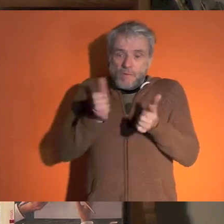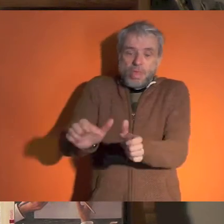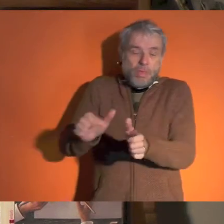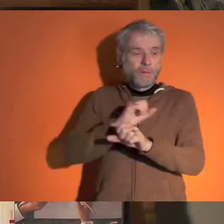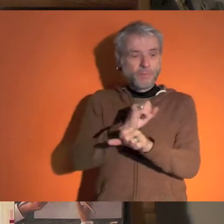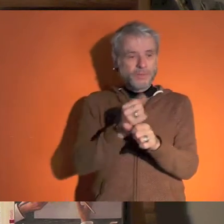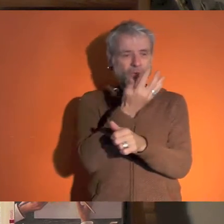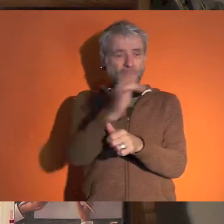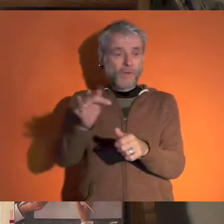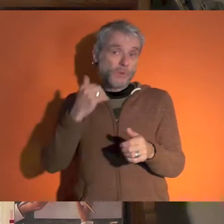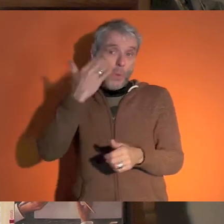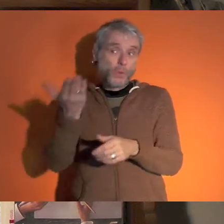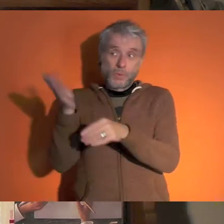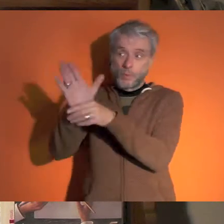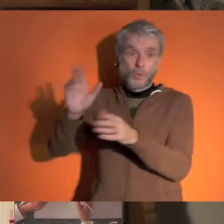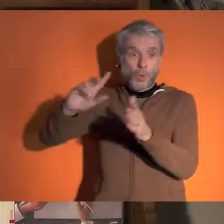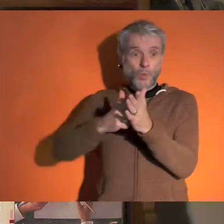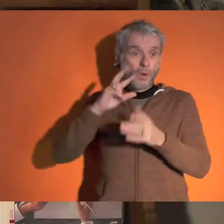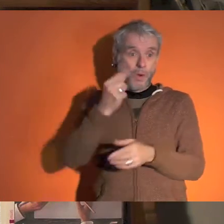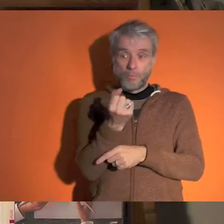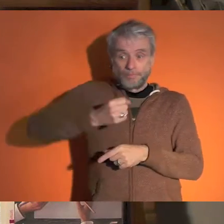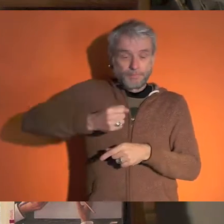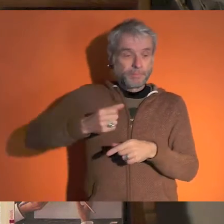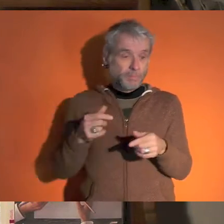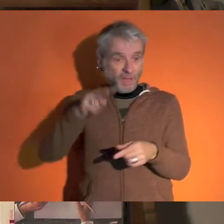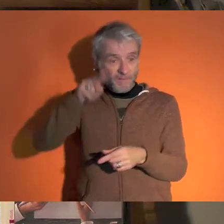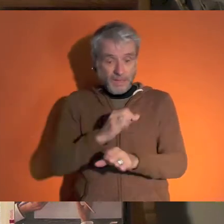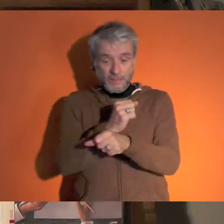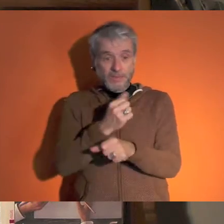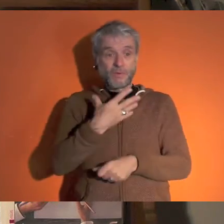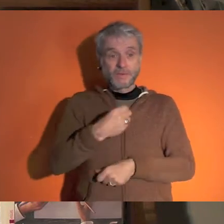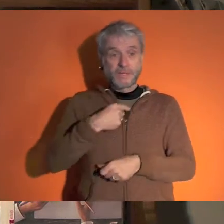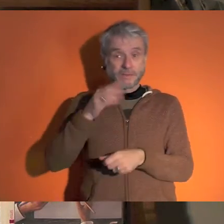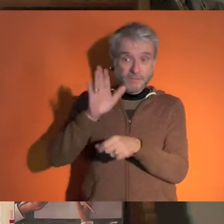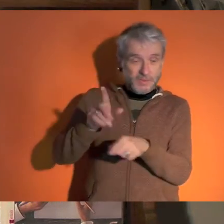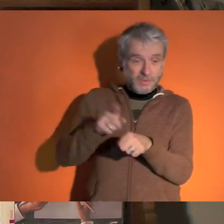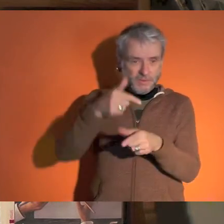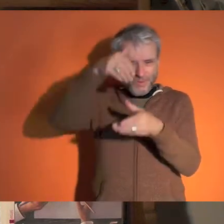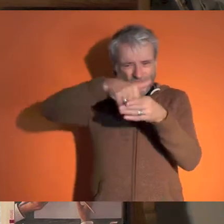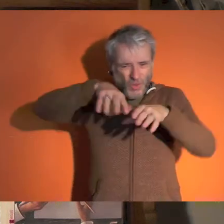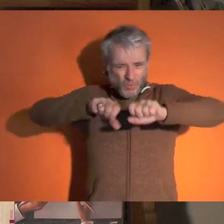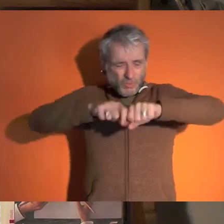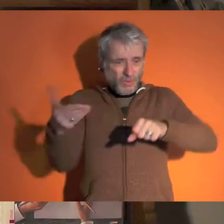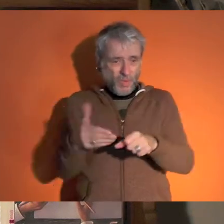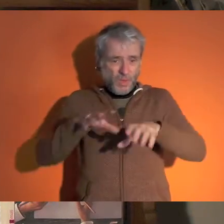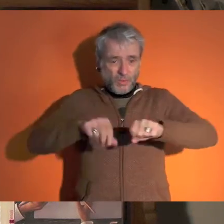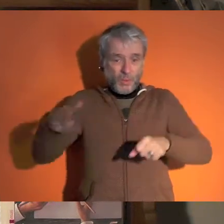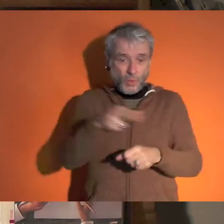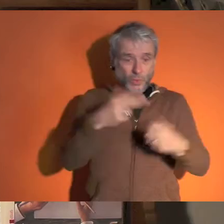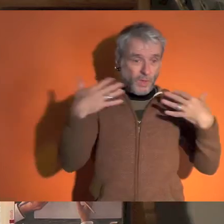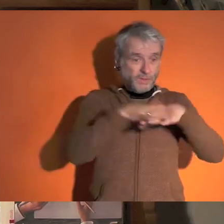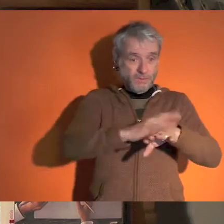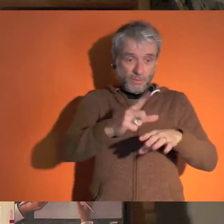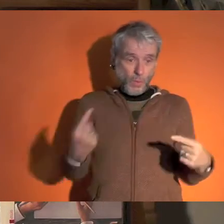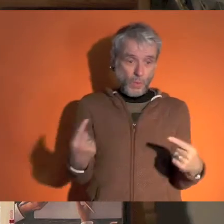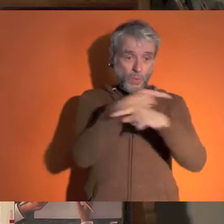lequel nous sommes aujourd'hui. Les prisons françaises sont une honte au regard des droits de l'homme. Les prisons françaises sont une honte au regard de ce qu